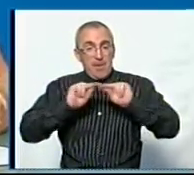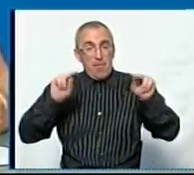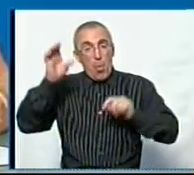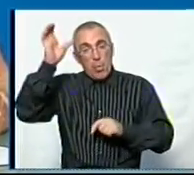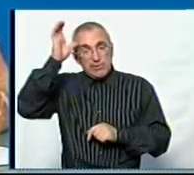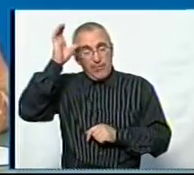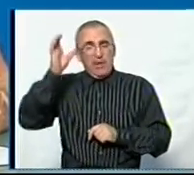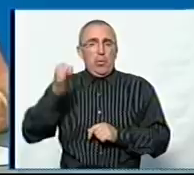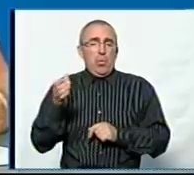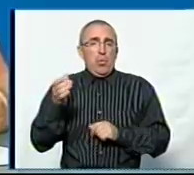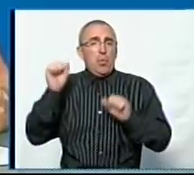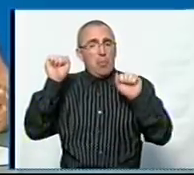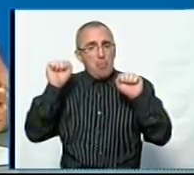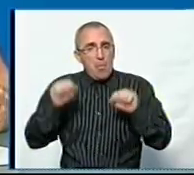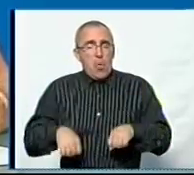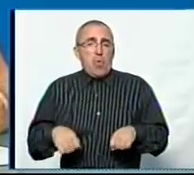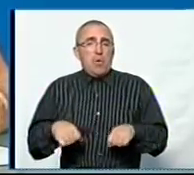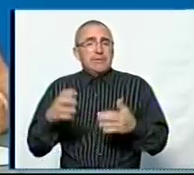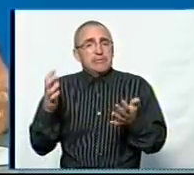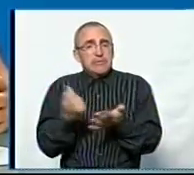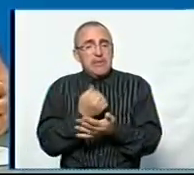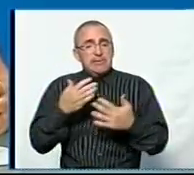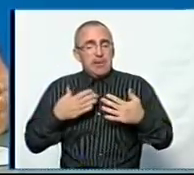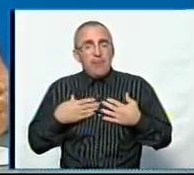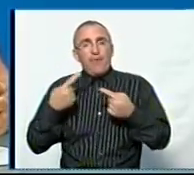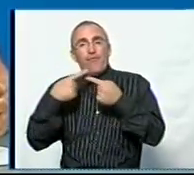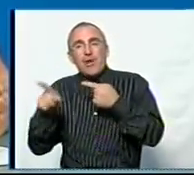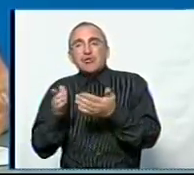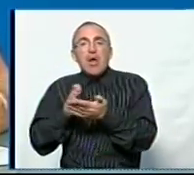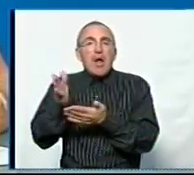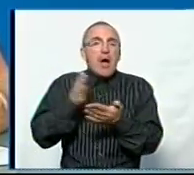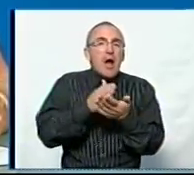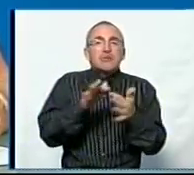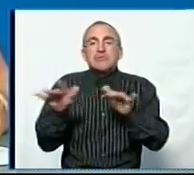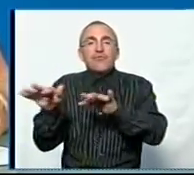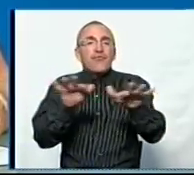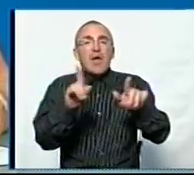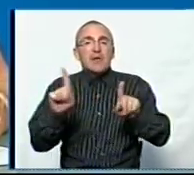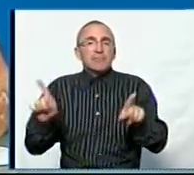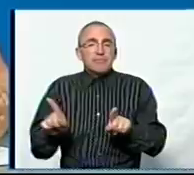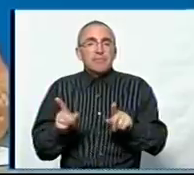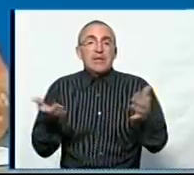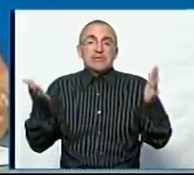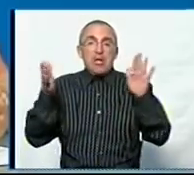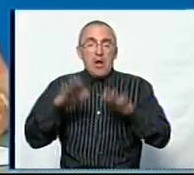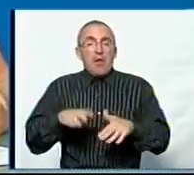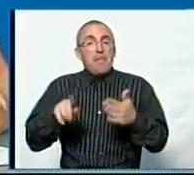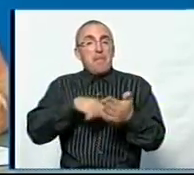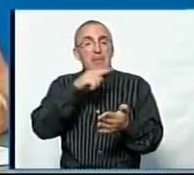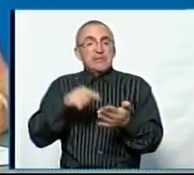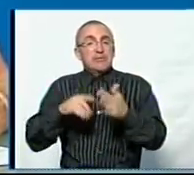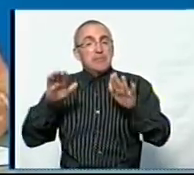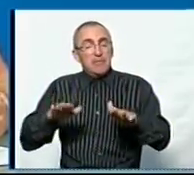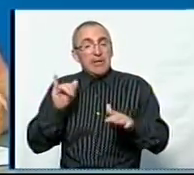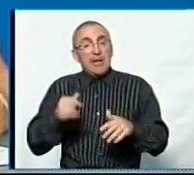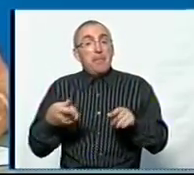освітою може знайти себе в іншій галузі, іншій сфері, при цьому залишитися в міській місцевості